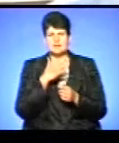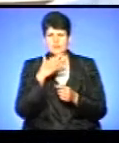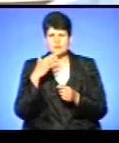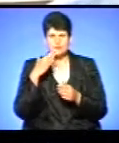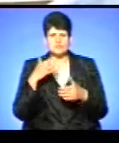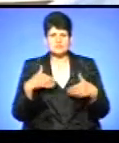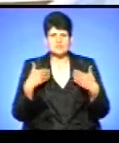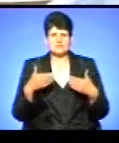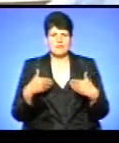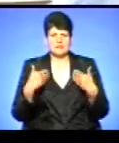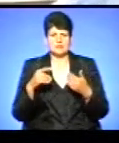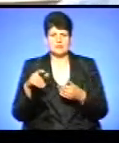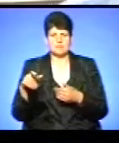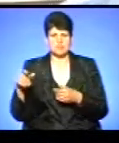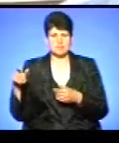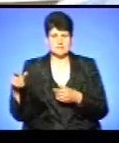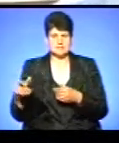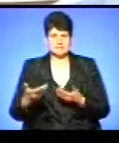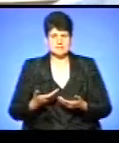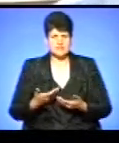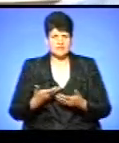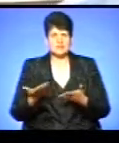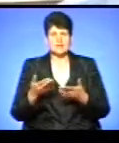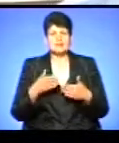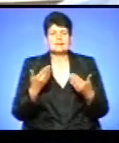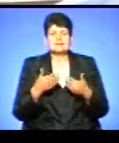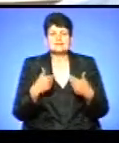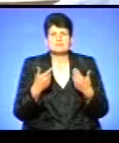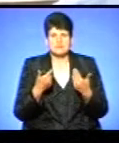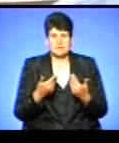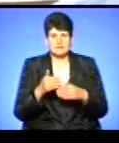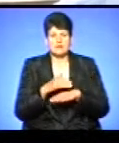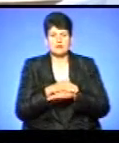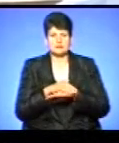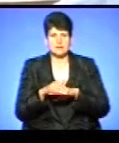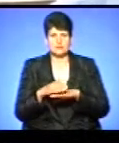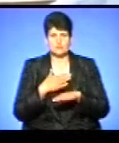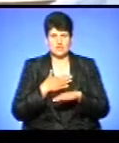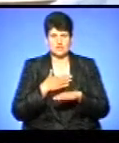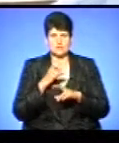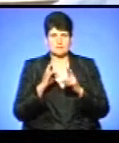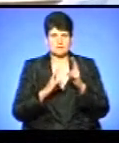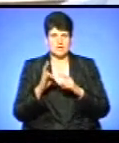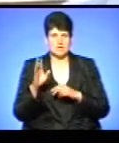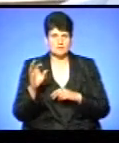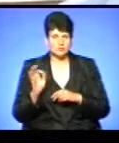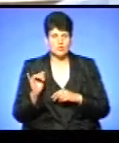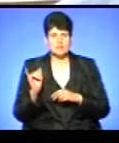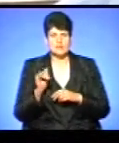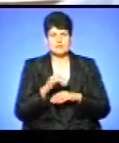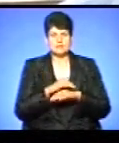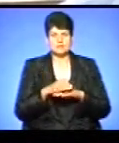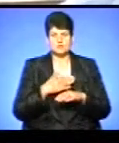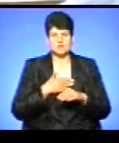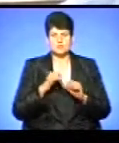звернення мешканців, які зверталися і на адресу в наше підприємство, і на адресу нашого